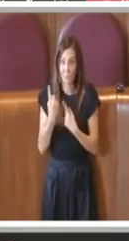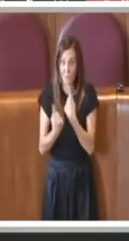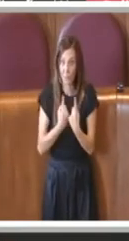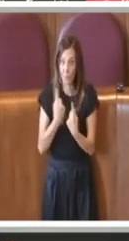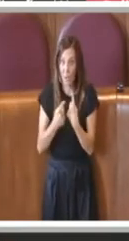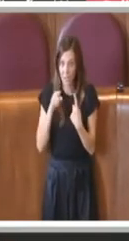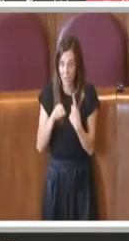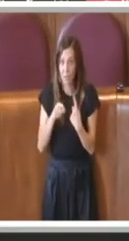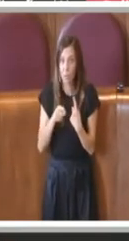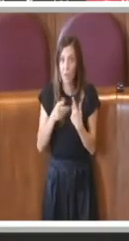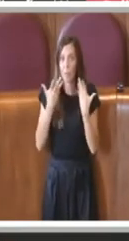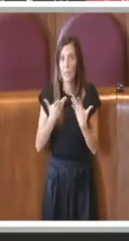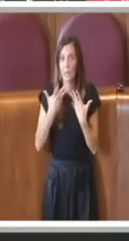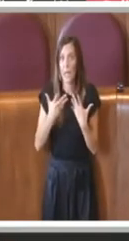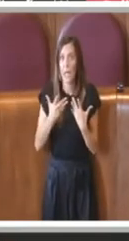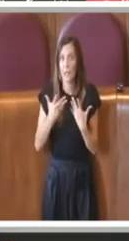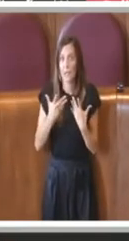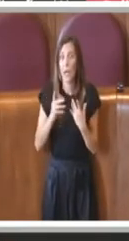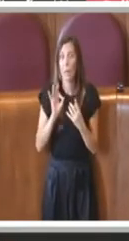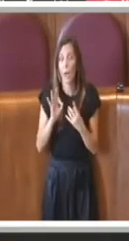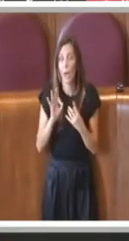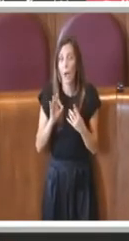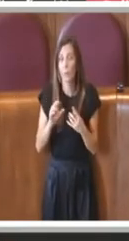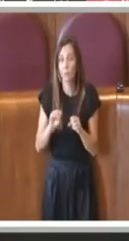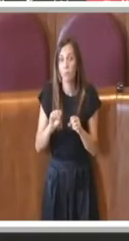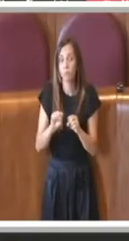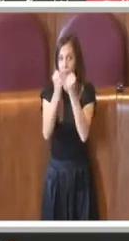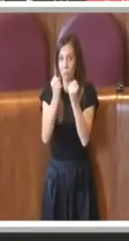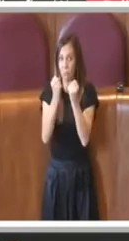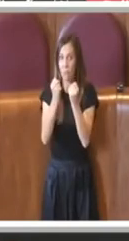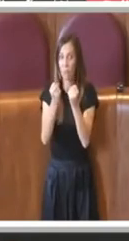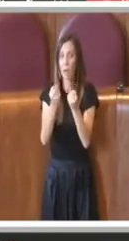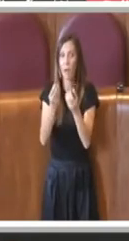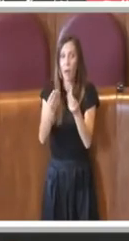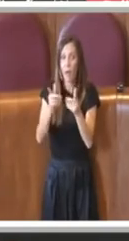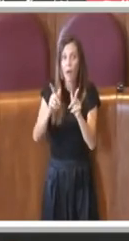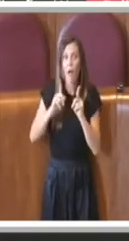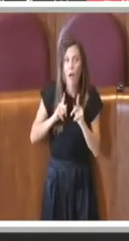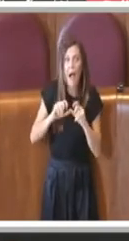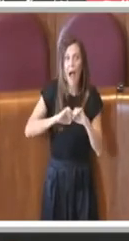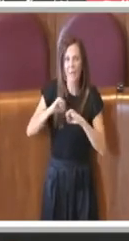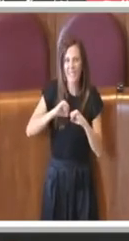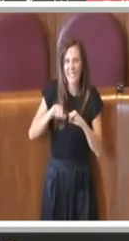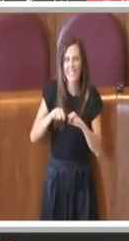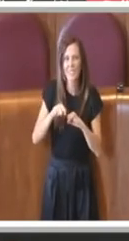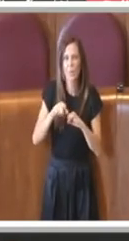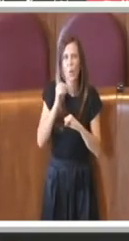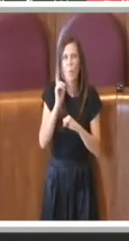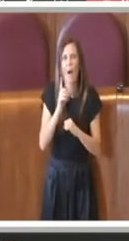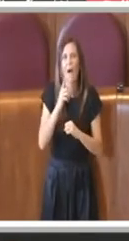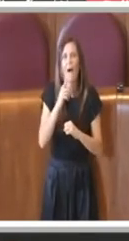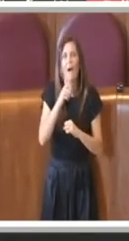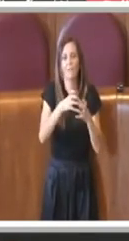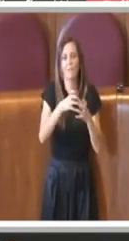ha subito l'amministrazione con l'incendio dell'impianto del salario, che era un impianto dove venivano